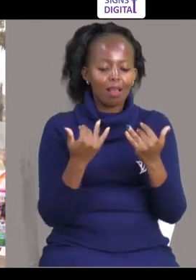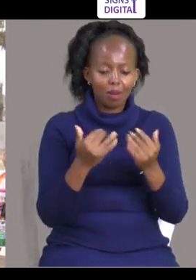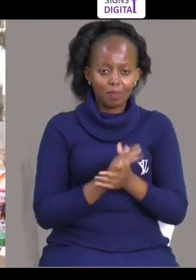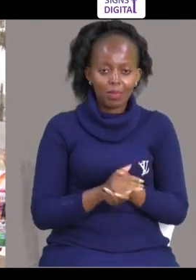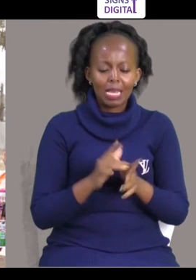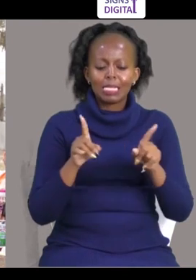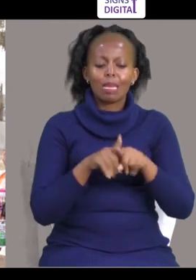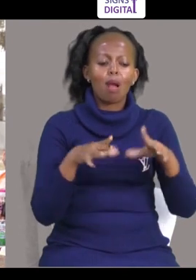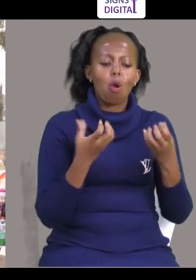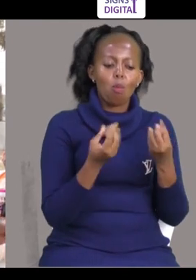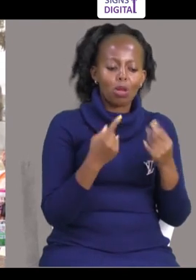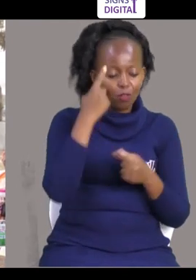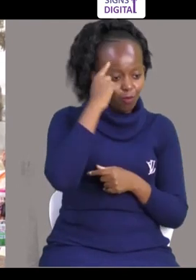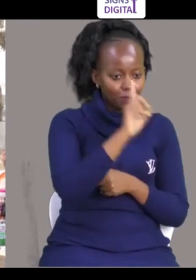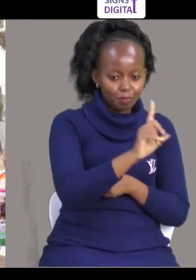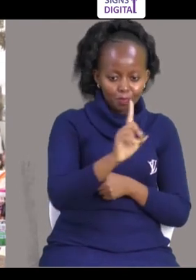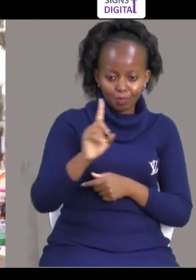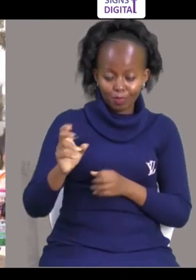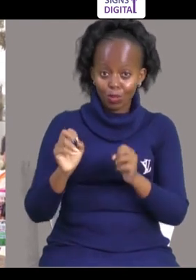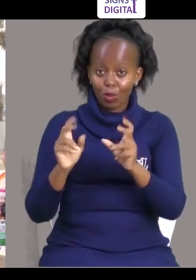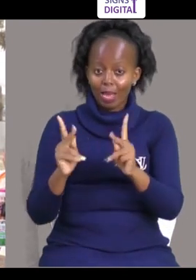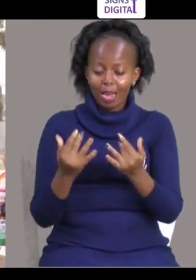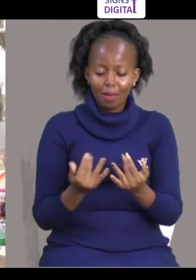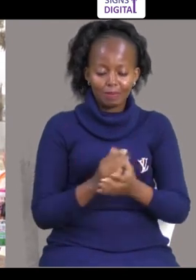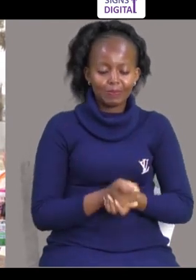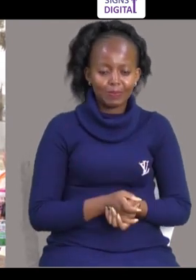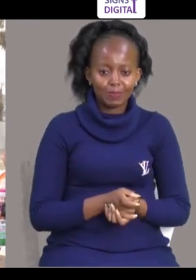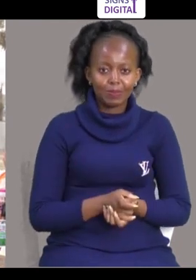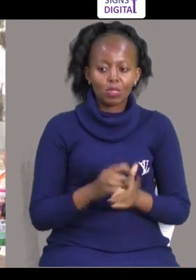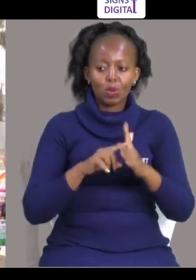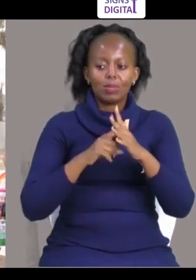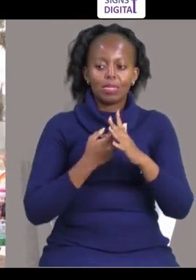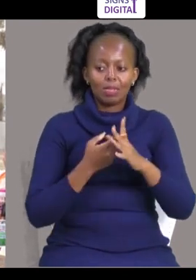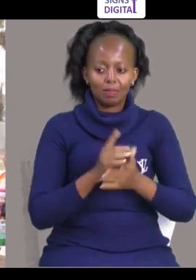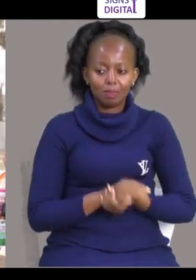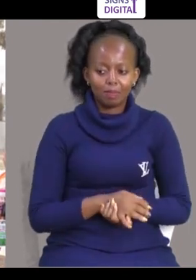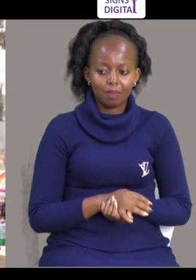Haya yote tunasikia saai Na nipesa ngapi kwa kila picha Sinikweli